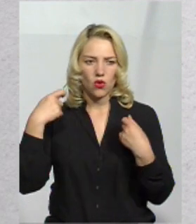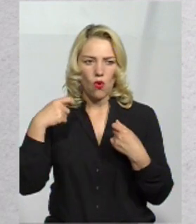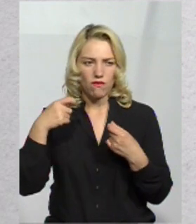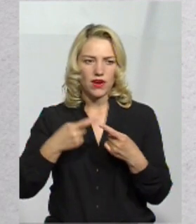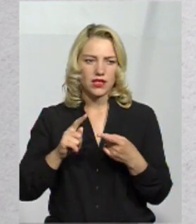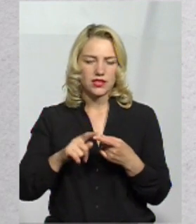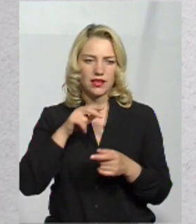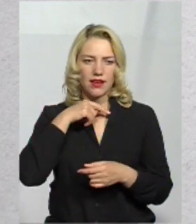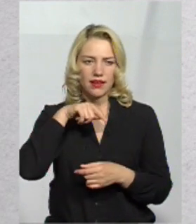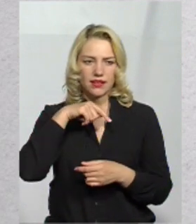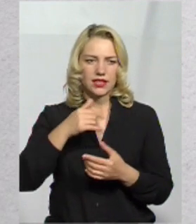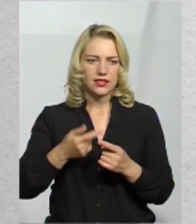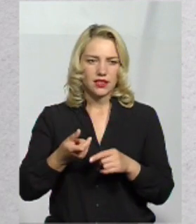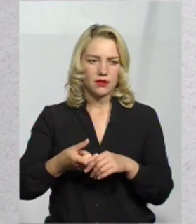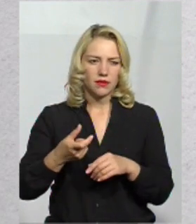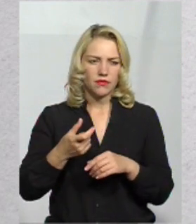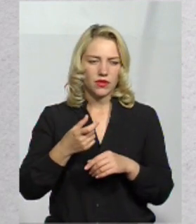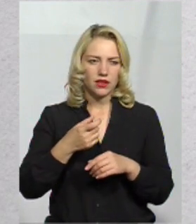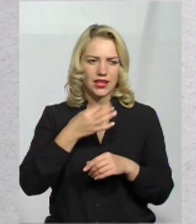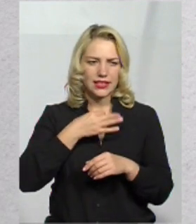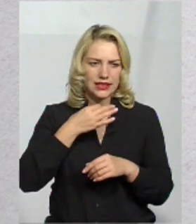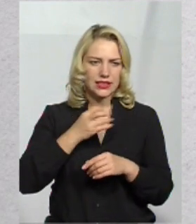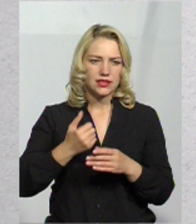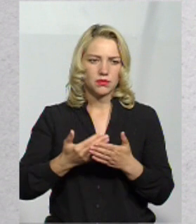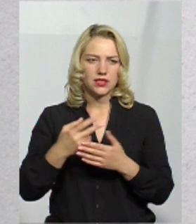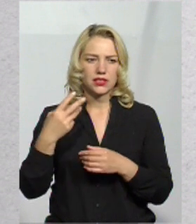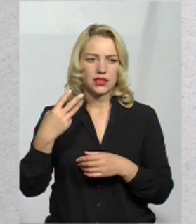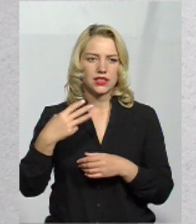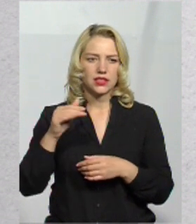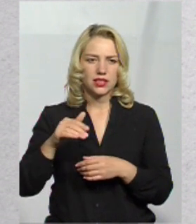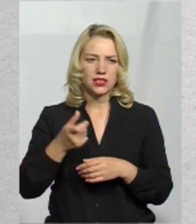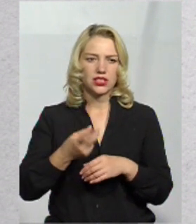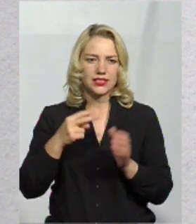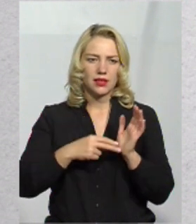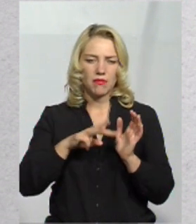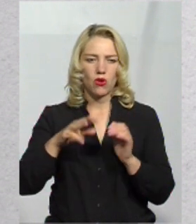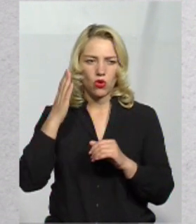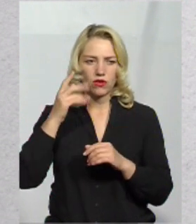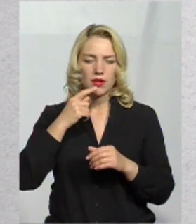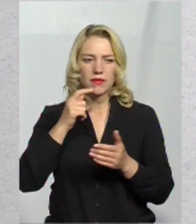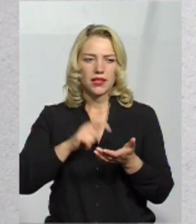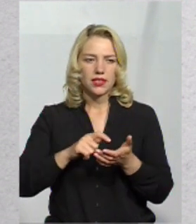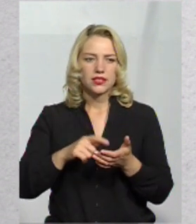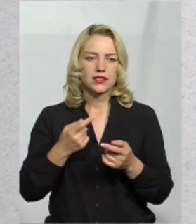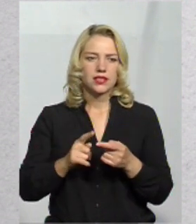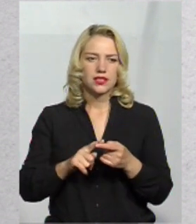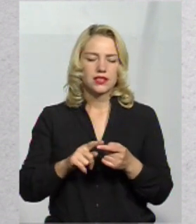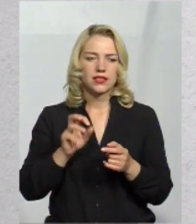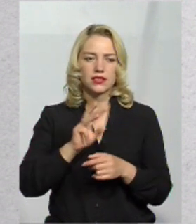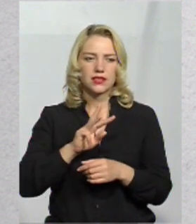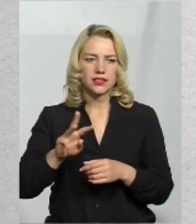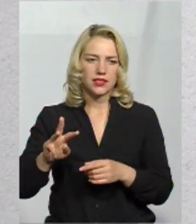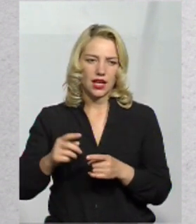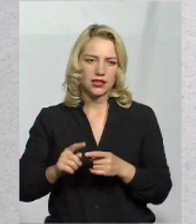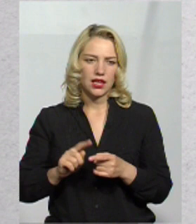близько 30 тисяч. І понад 7 мільйонів голів птиці. Це дані із сайту Хмельницької обласної державної адміністрації. Як вважаєте, чи є потреба і